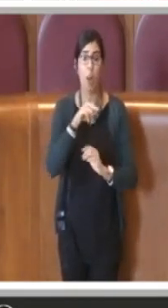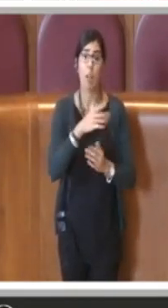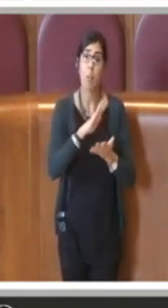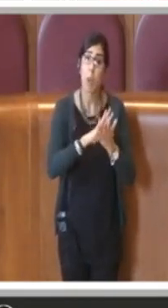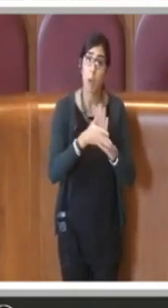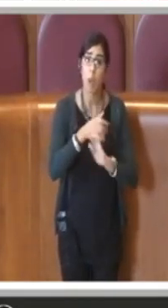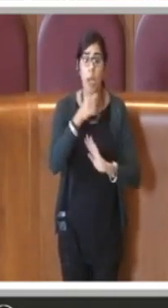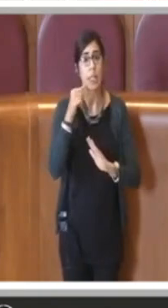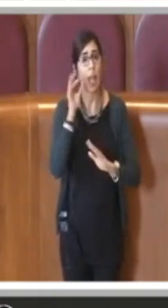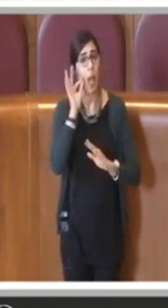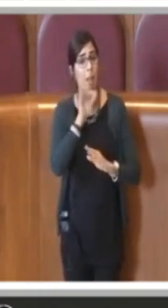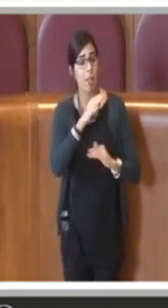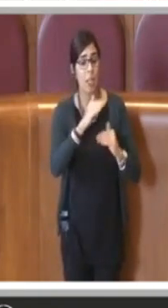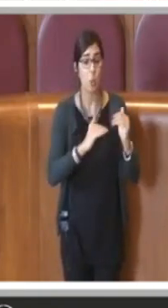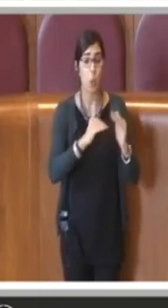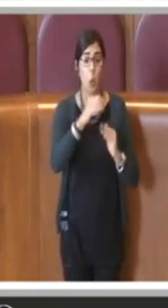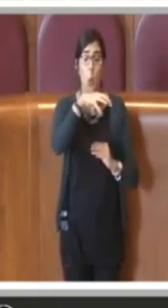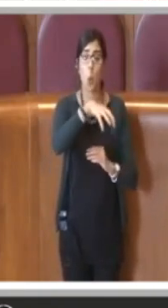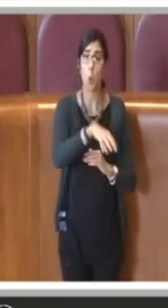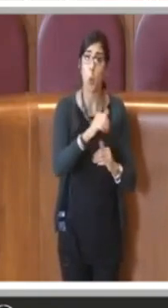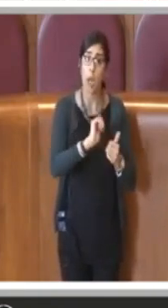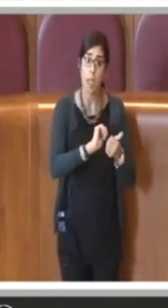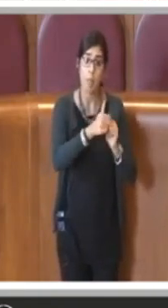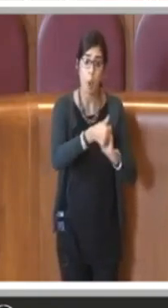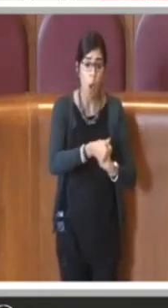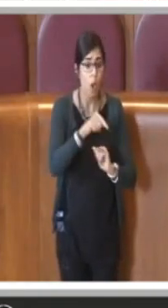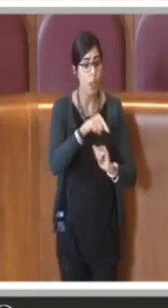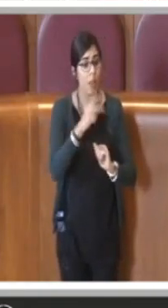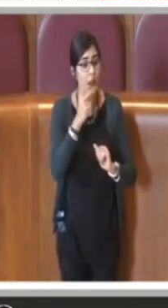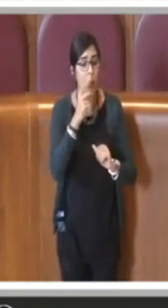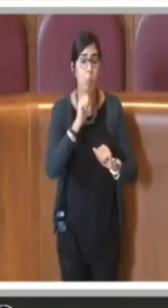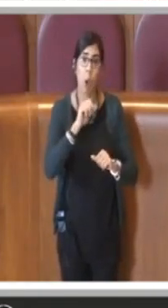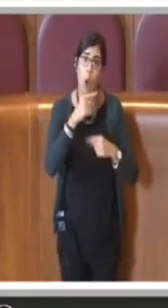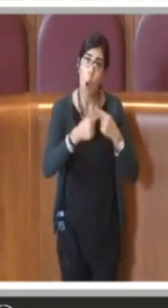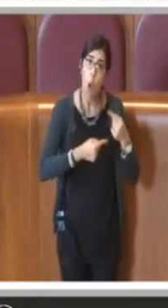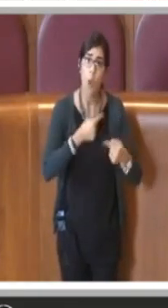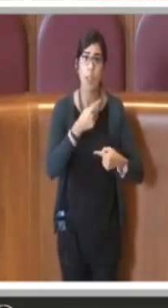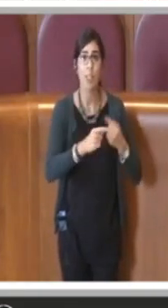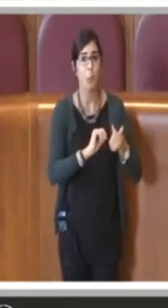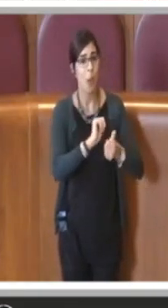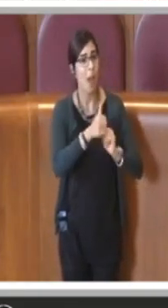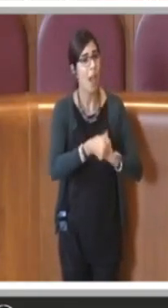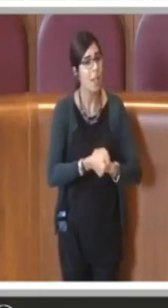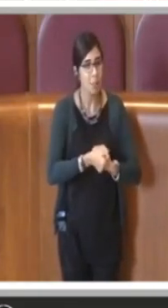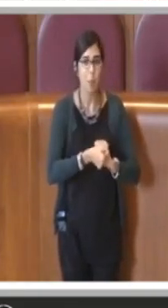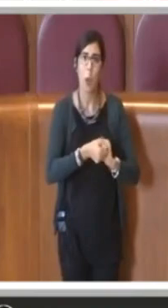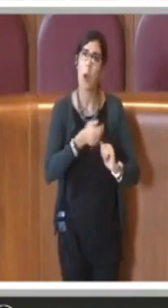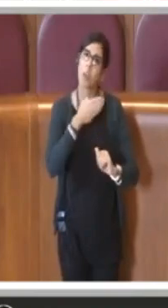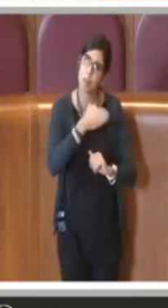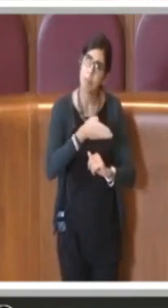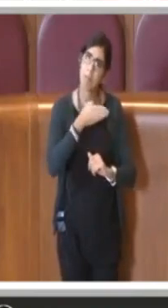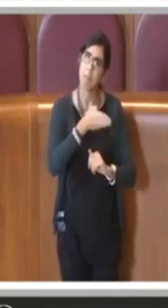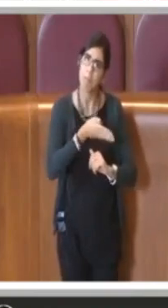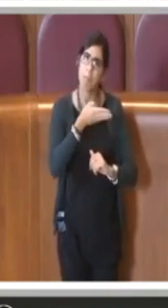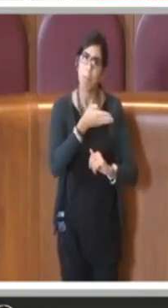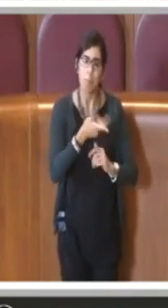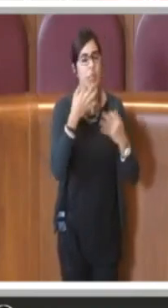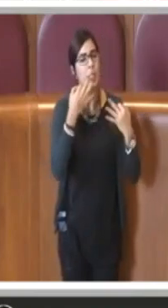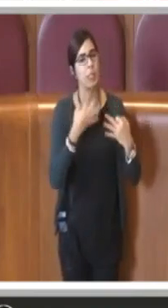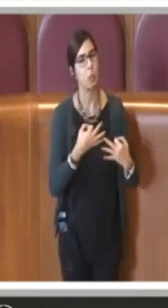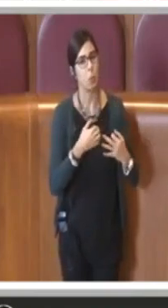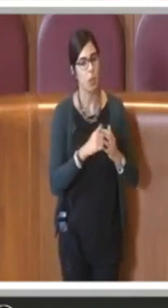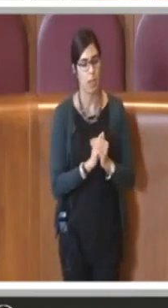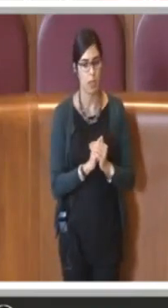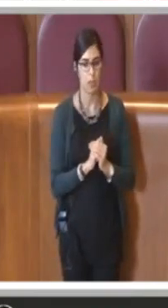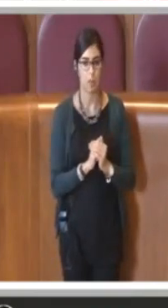sportive di poter continuare a fare sport nella massima sicurezza.